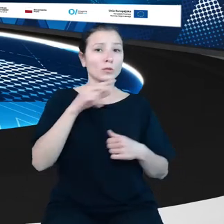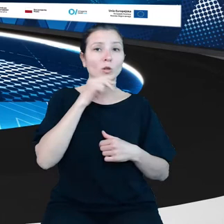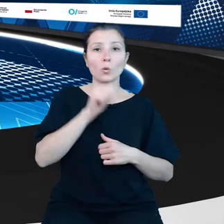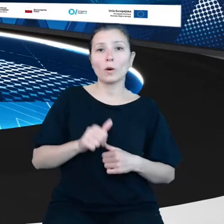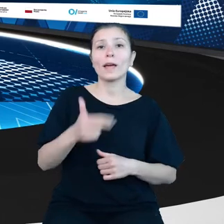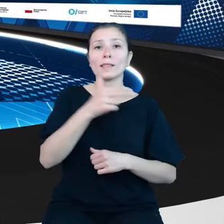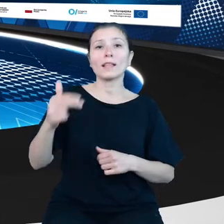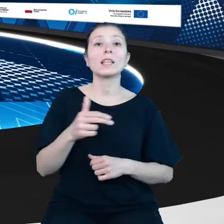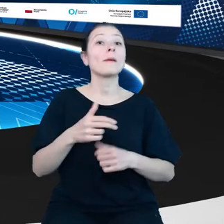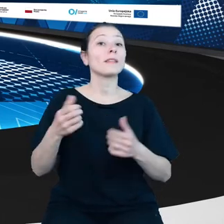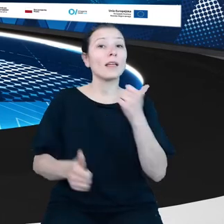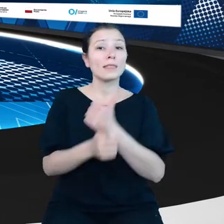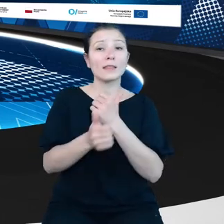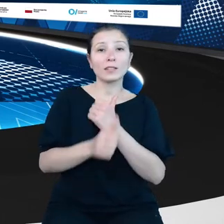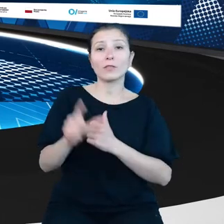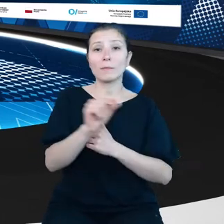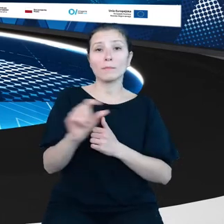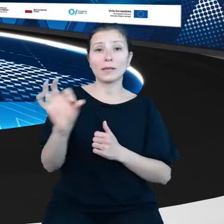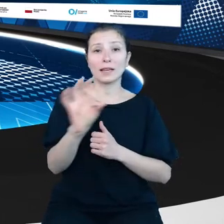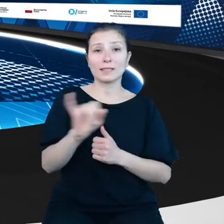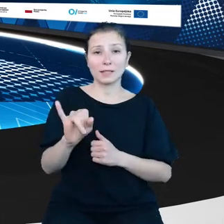Dzień dobry, panie Arkadiuszu, witamy serdecznie.